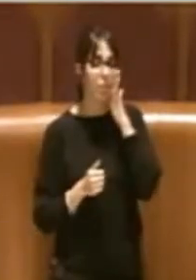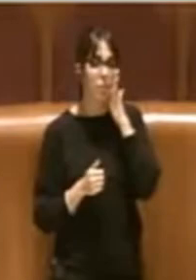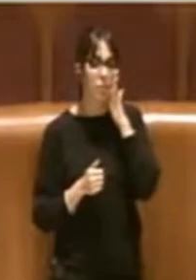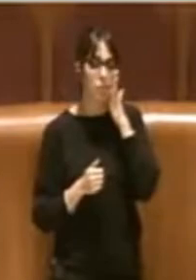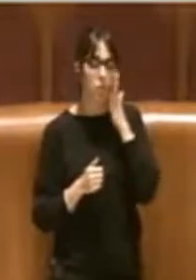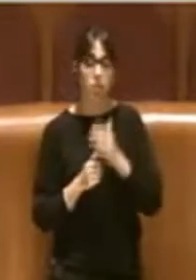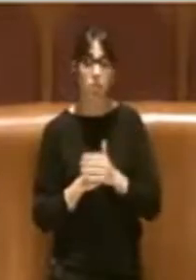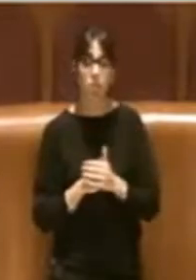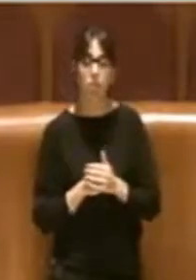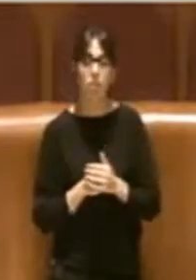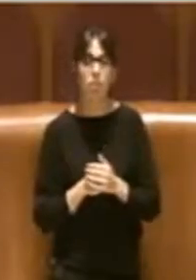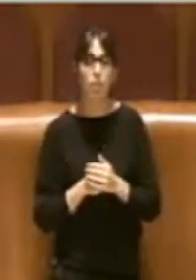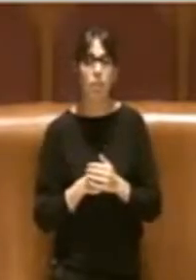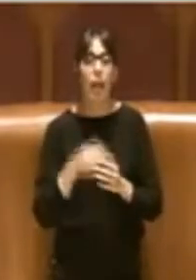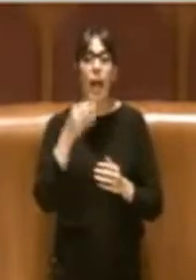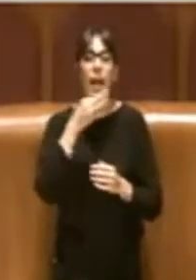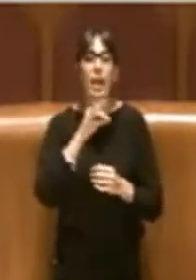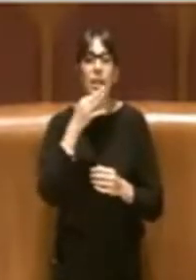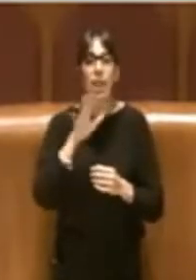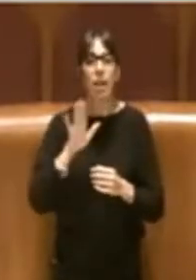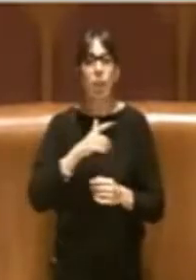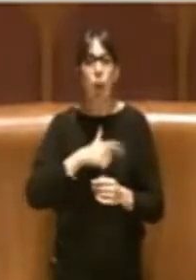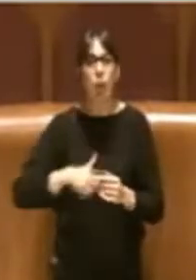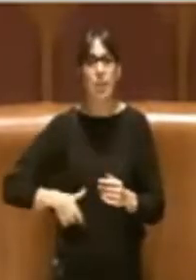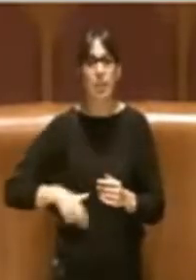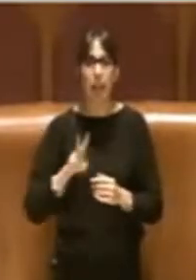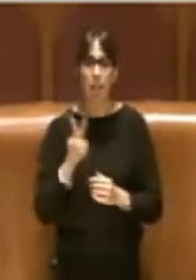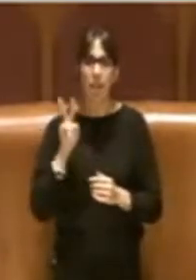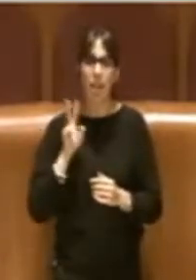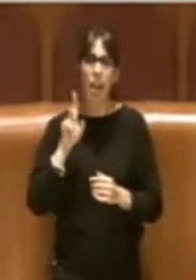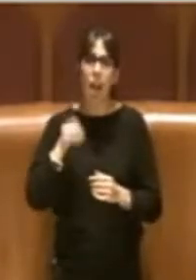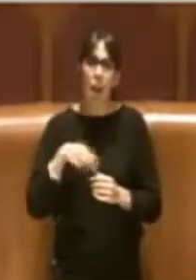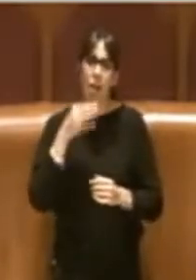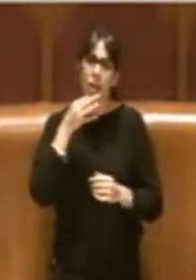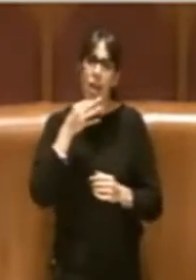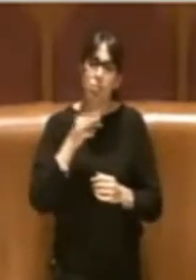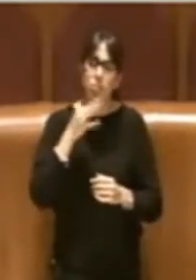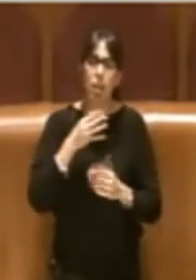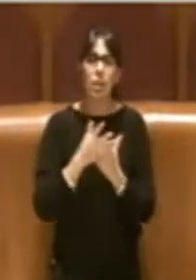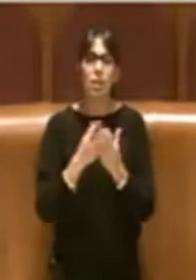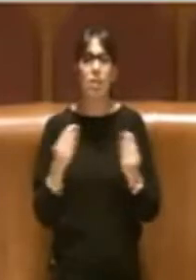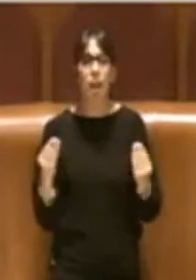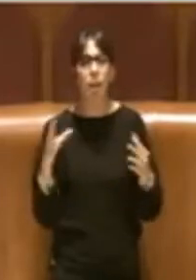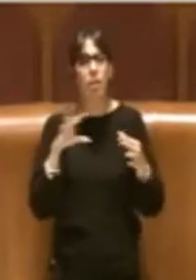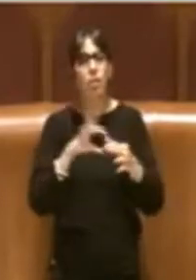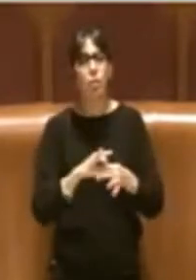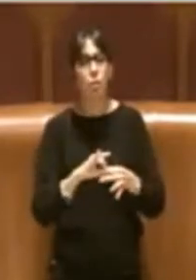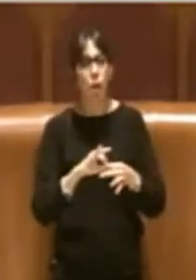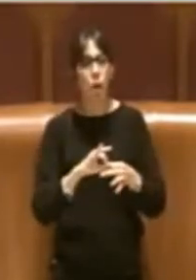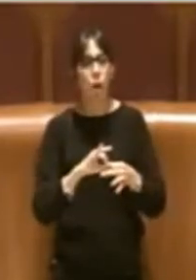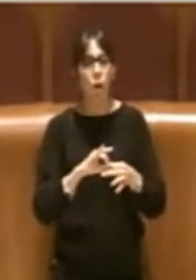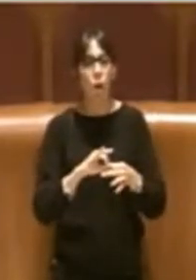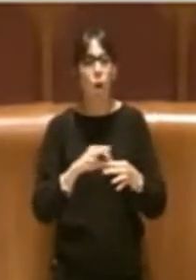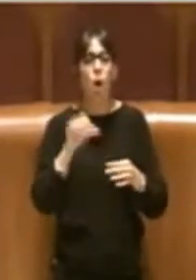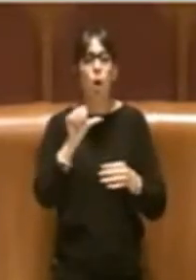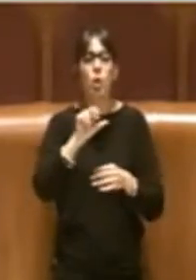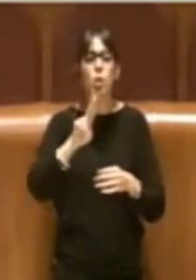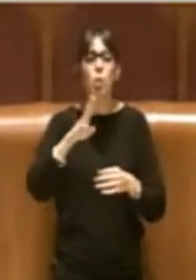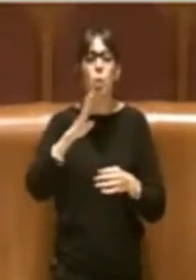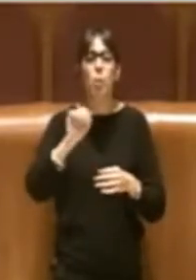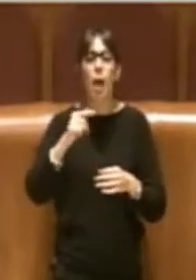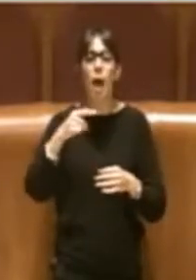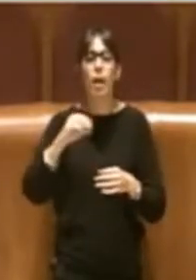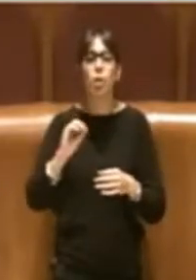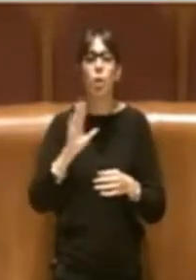Nell'intervento della Sindaca poi, venerdì, si è parlato anche molto del cosiddetto subbato di Roma Capitale che